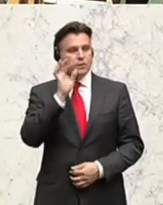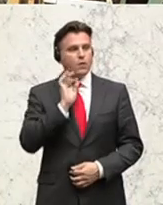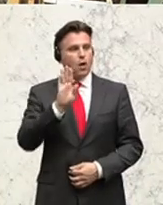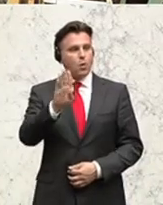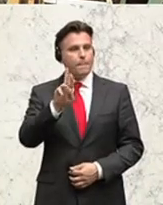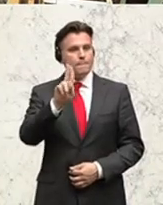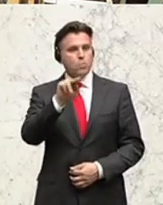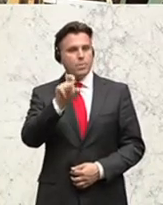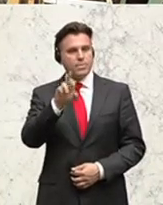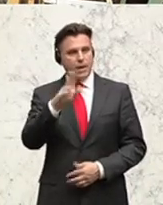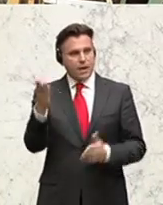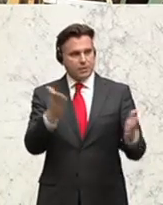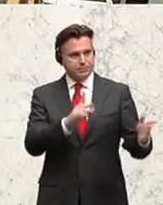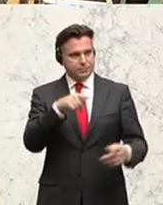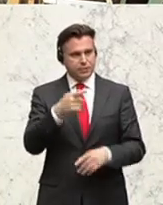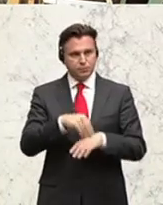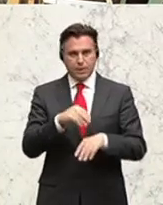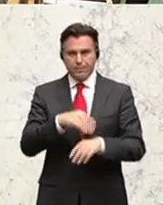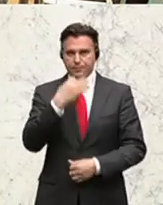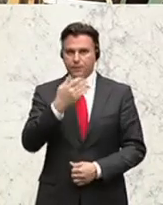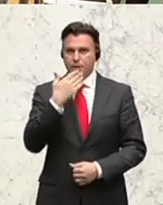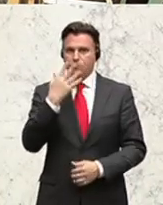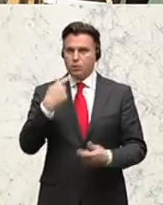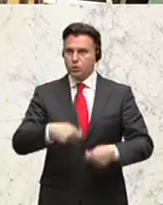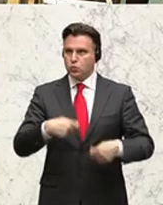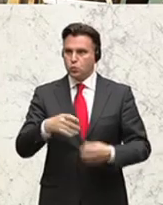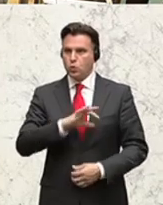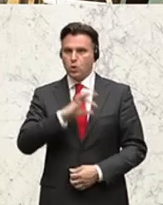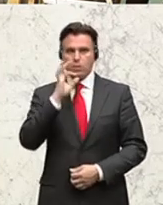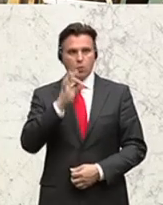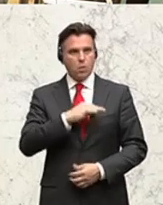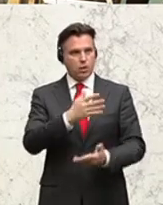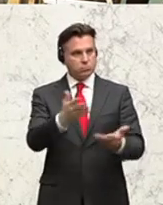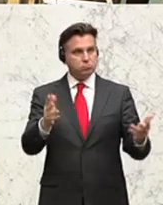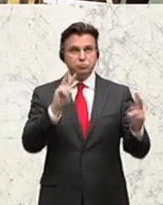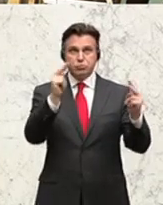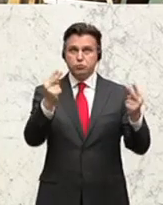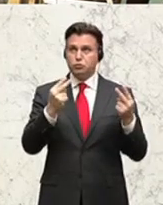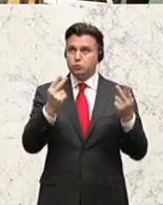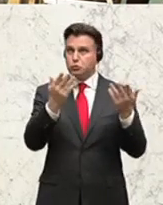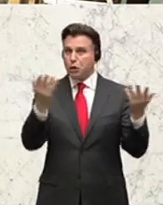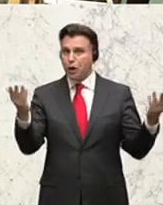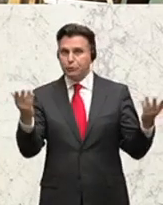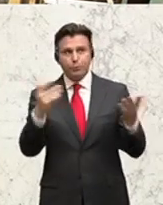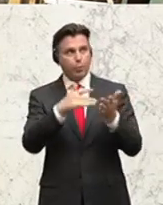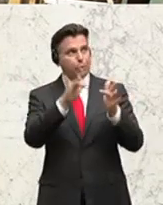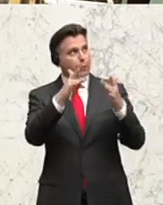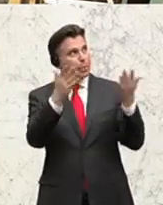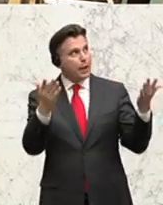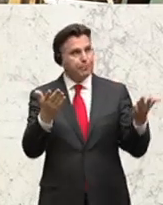Nächste Rednerin kommt von den Grünen. Die Tierschutzsprecherin ist die Christiane Brunner. und Kollegen, zu sehr, dass Sie noch da sind.